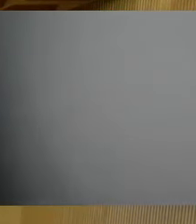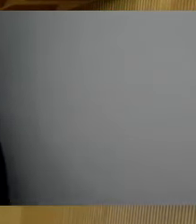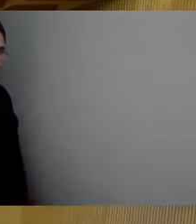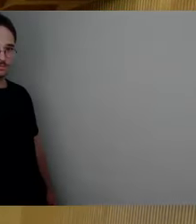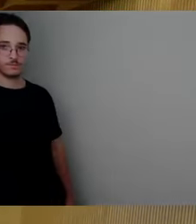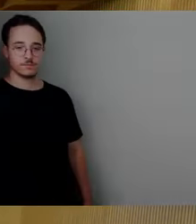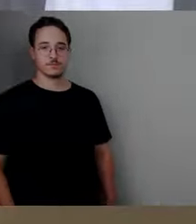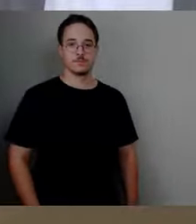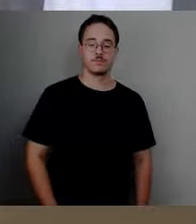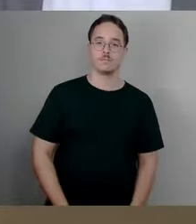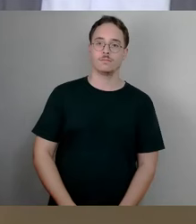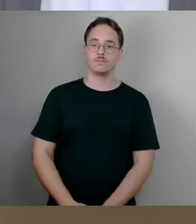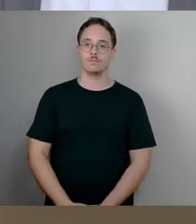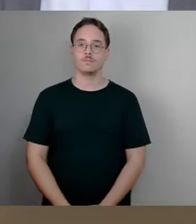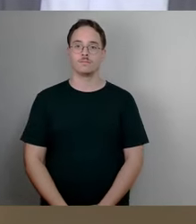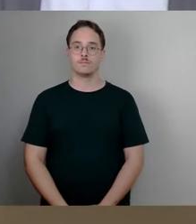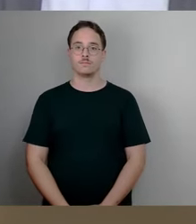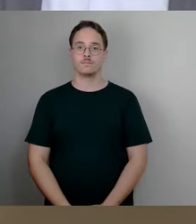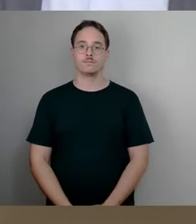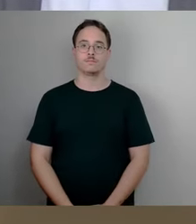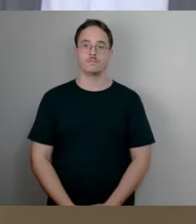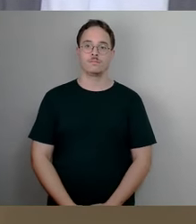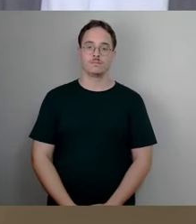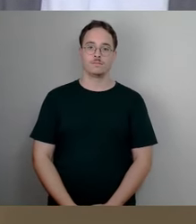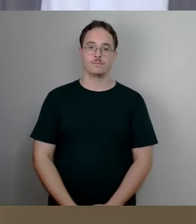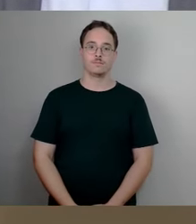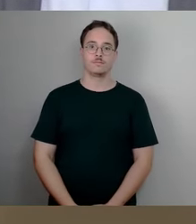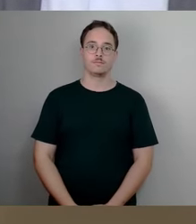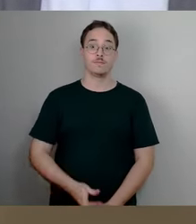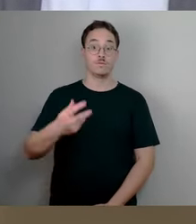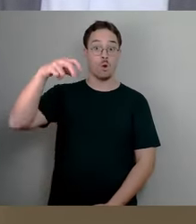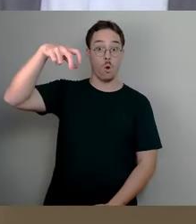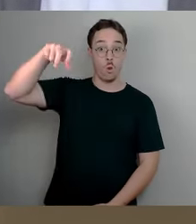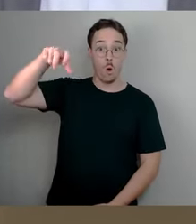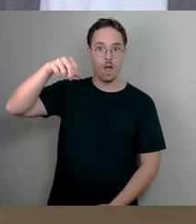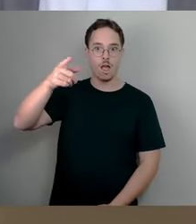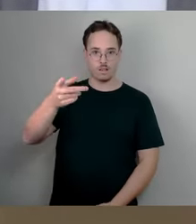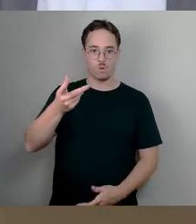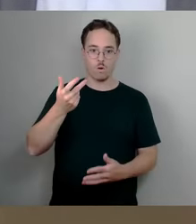Das war jetzt nicht die Glocke, die Rede zu beenden, sondern das war die Glocke, dass alle zuhören sollen.